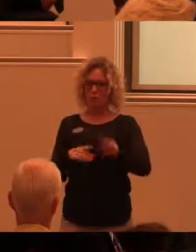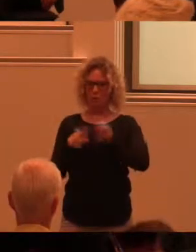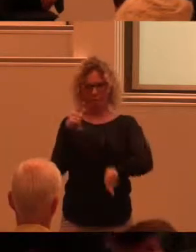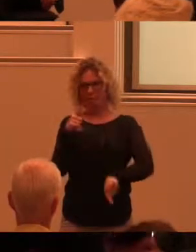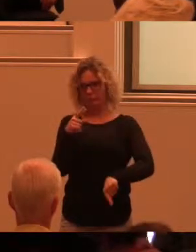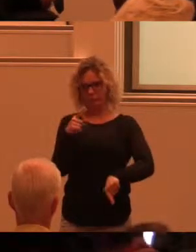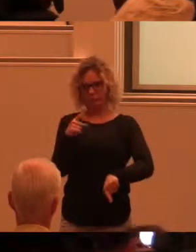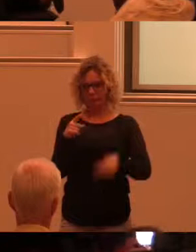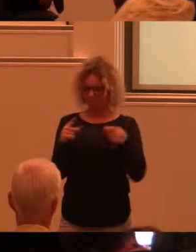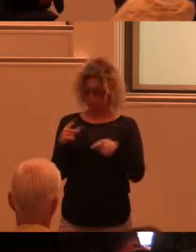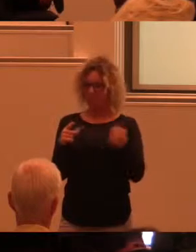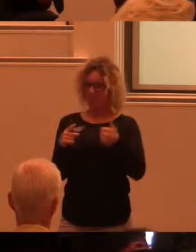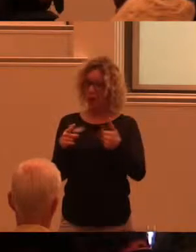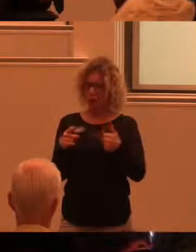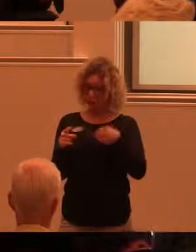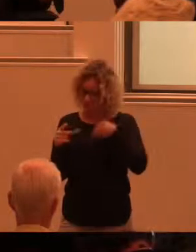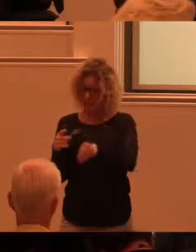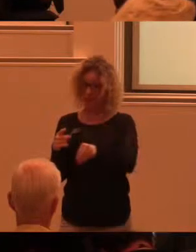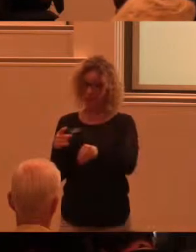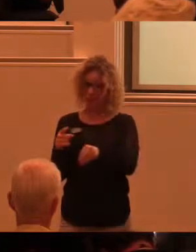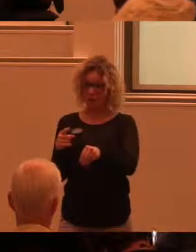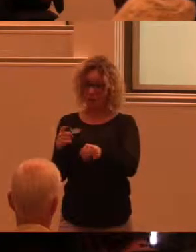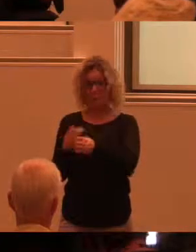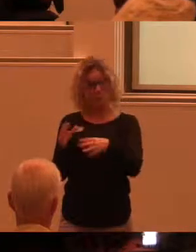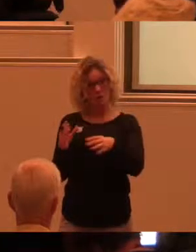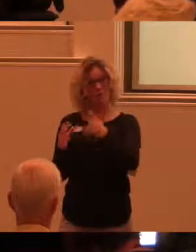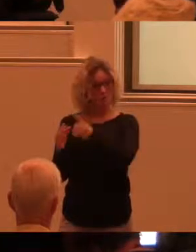Och att där behövs ju speciella insatser för speciella människor.